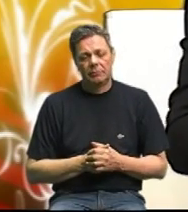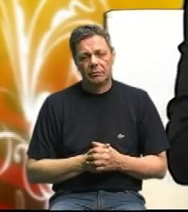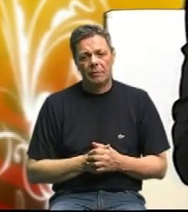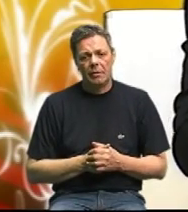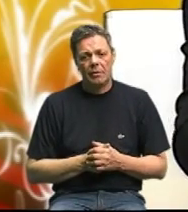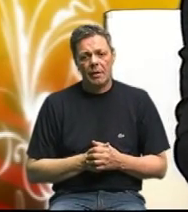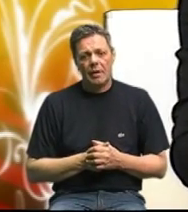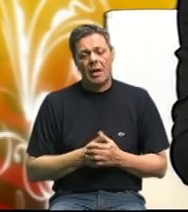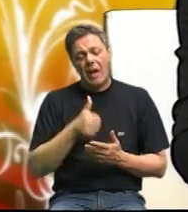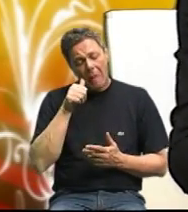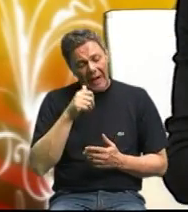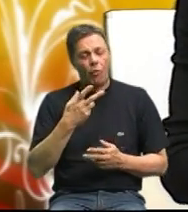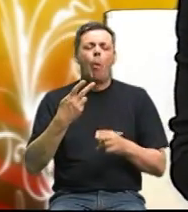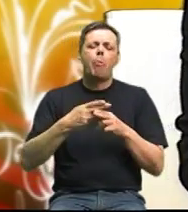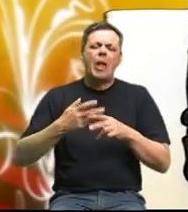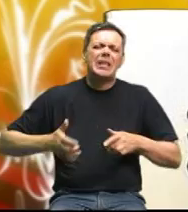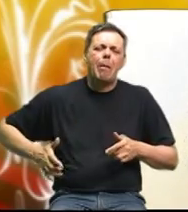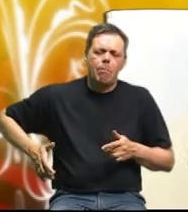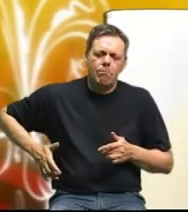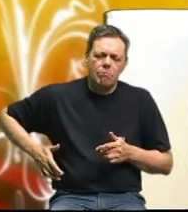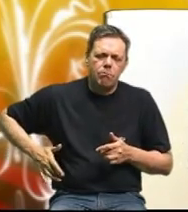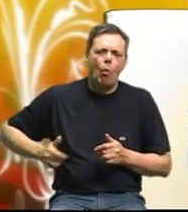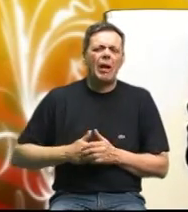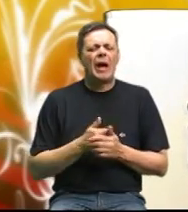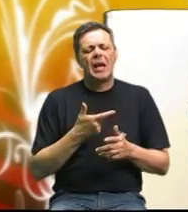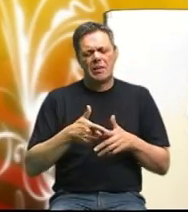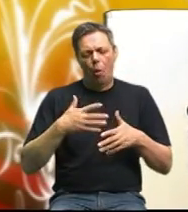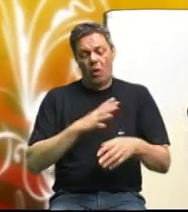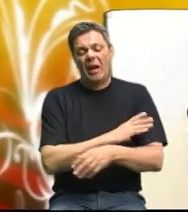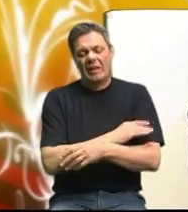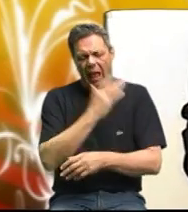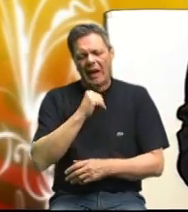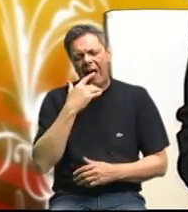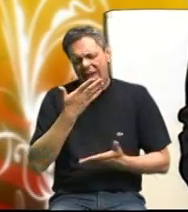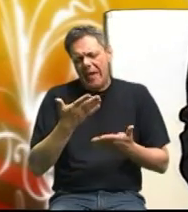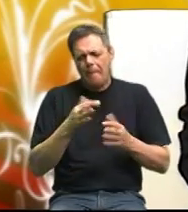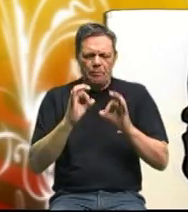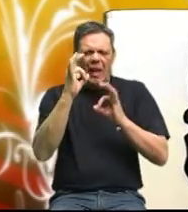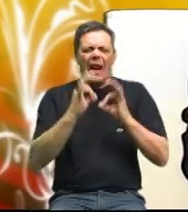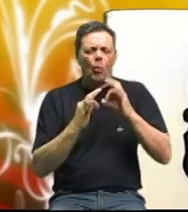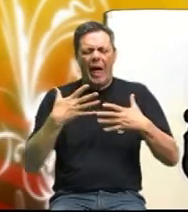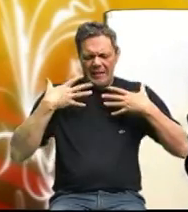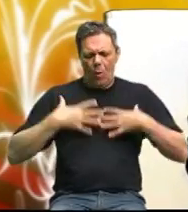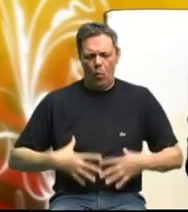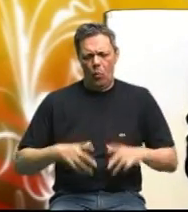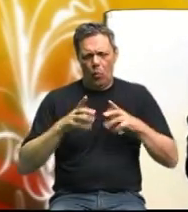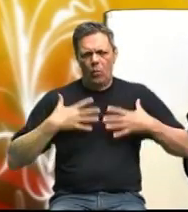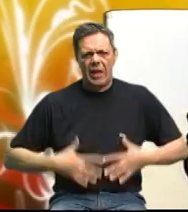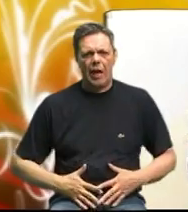bolesti na bubrezima, zbog tlaka, zbog regulaciji kompletne u tijelu. Sve se